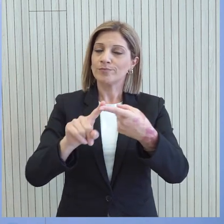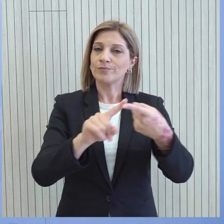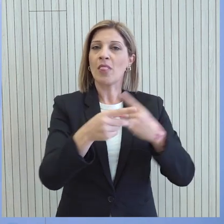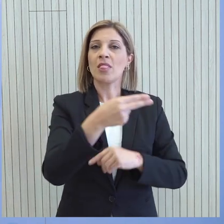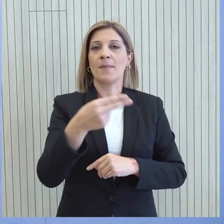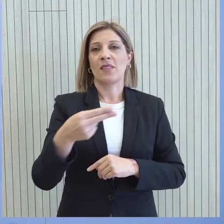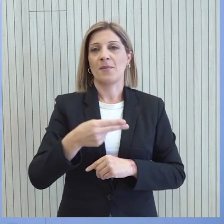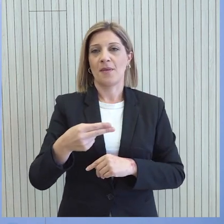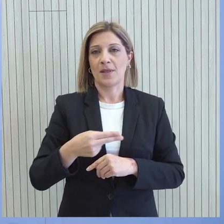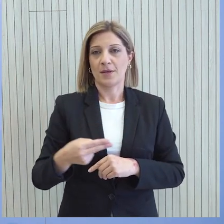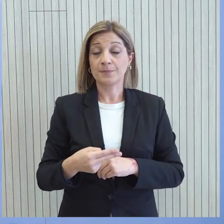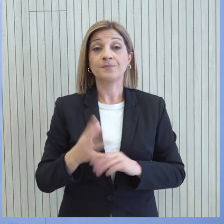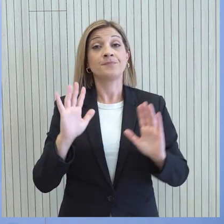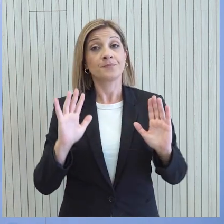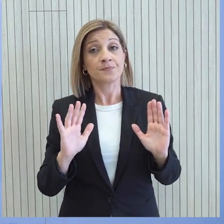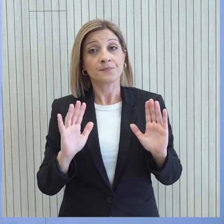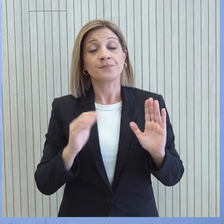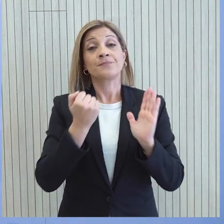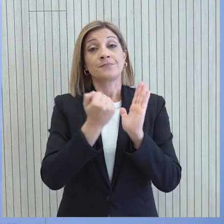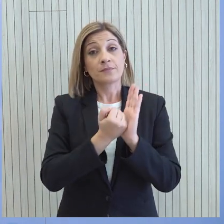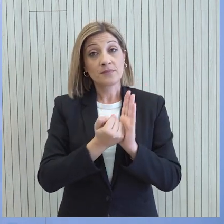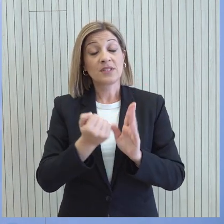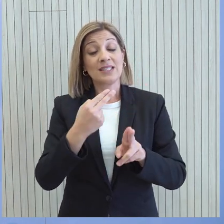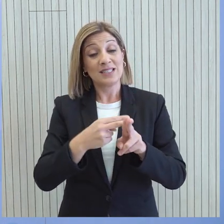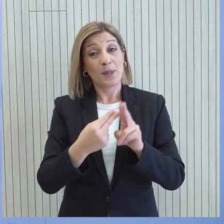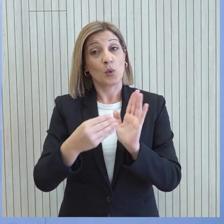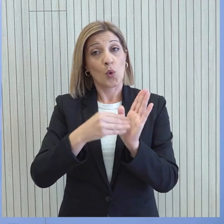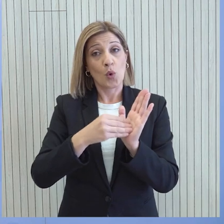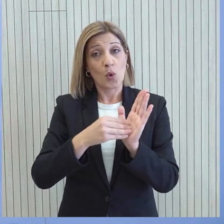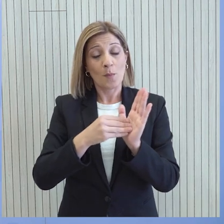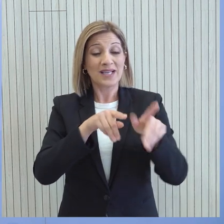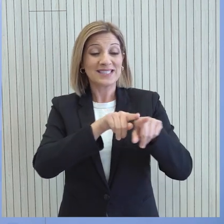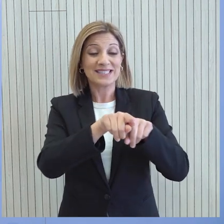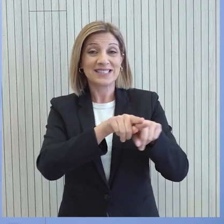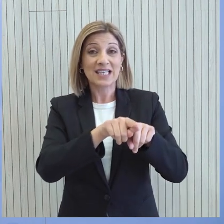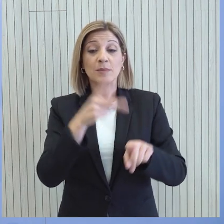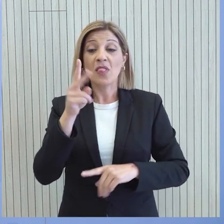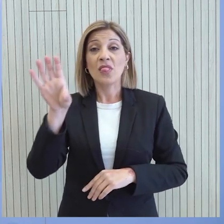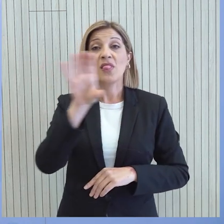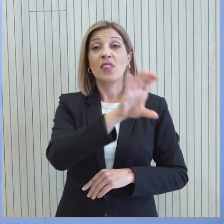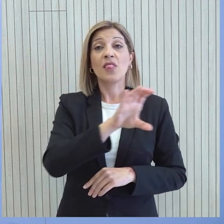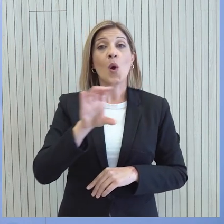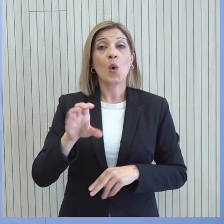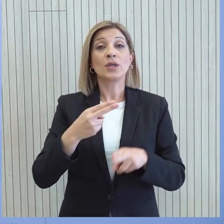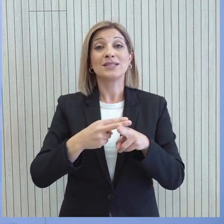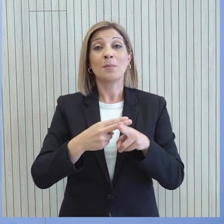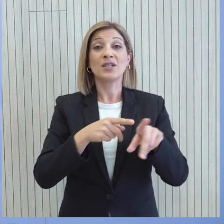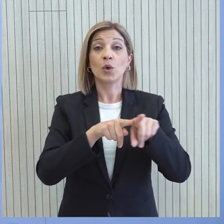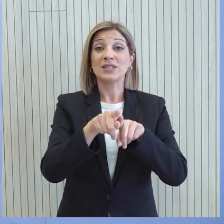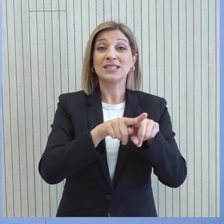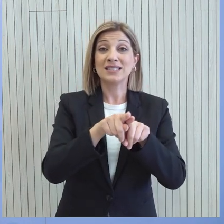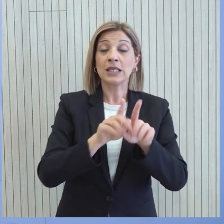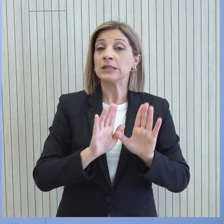Ταυτόχρονα όμως, και εξίσουσο σημαντικό, οι σχέσεις των δύο χωρών πλέον ούτε